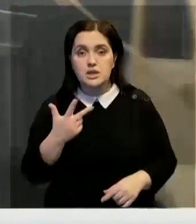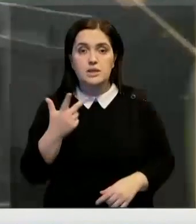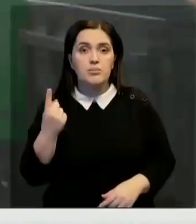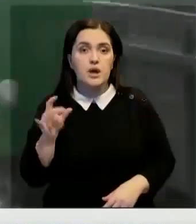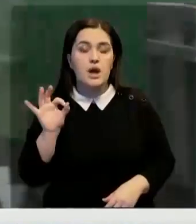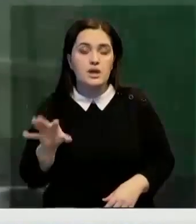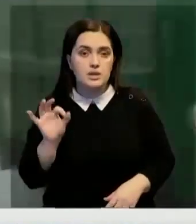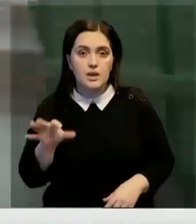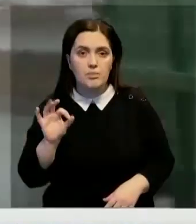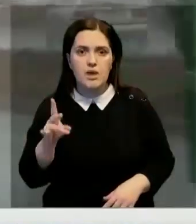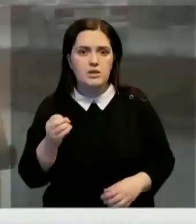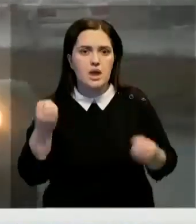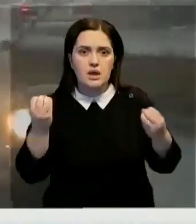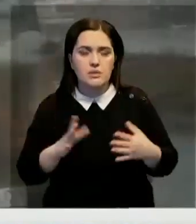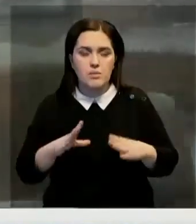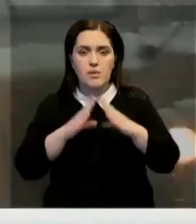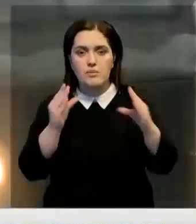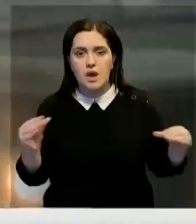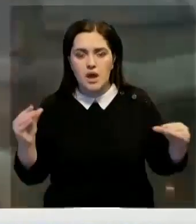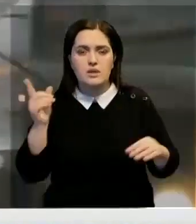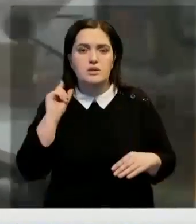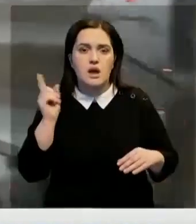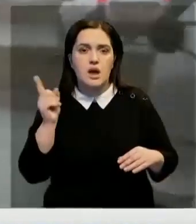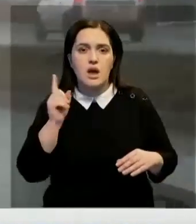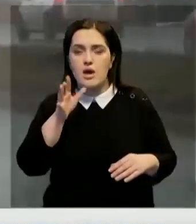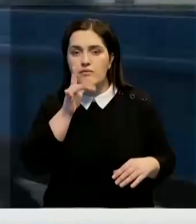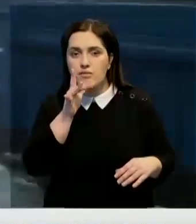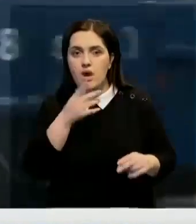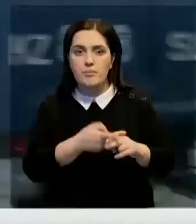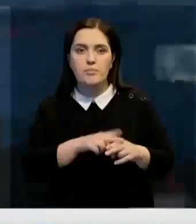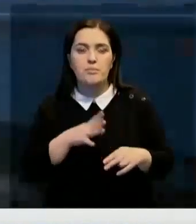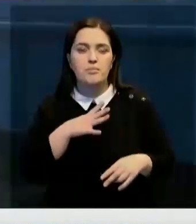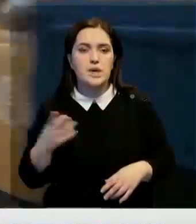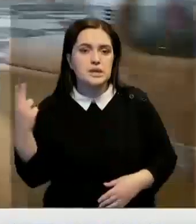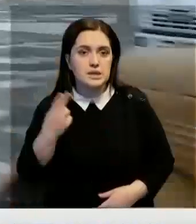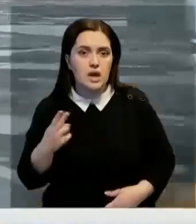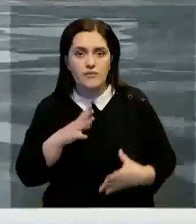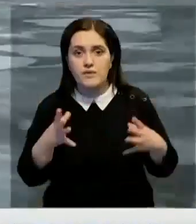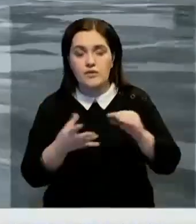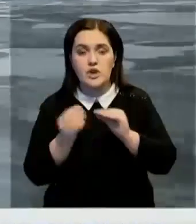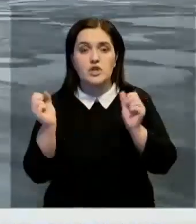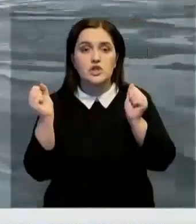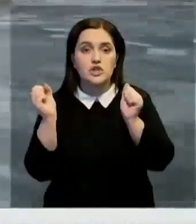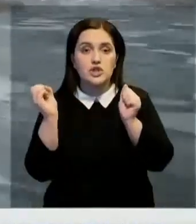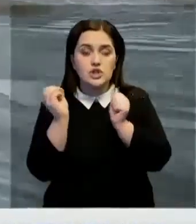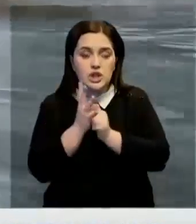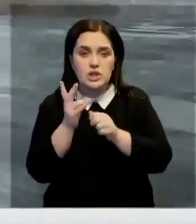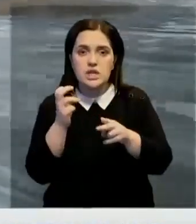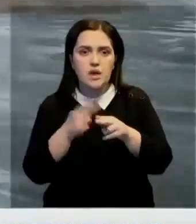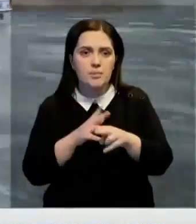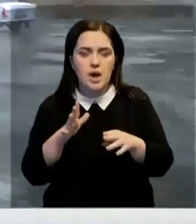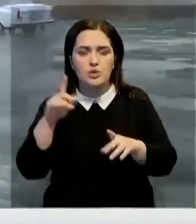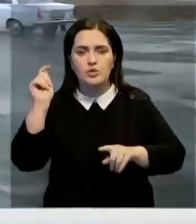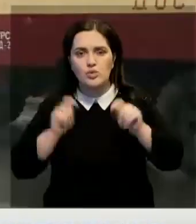октября. Но не на обычных машинах, а на ретро-авто эпохе освоения целины. Всего их 14. Не помешали водителям ни